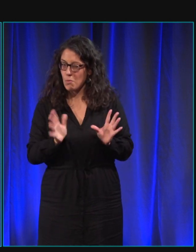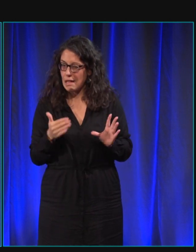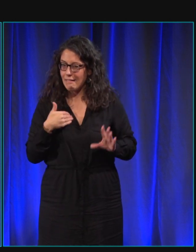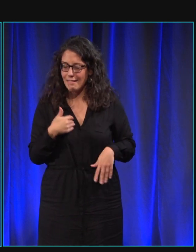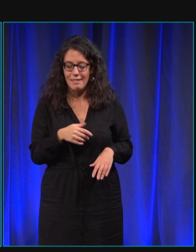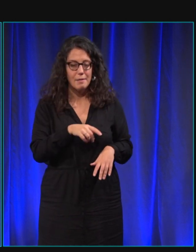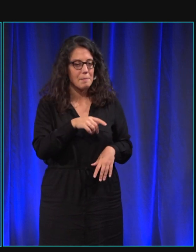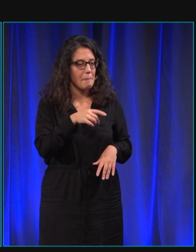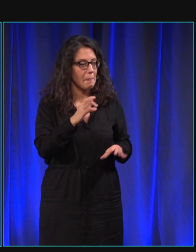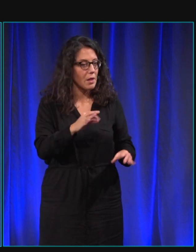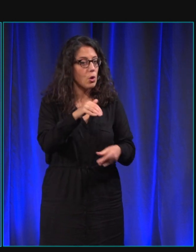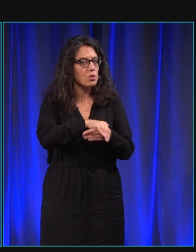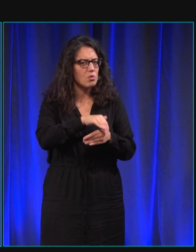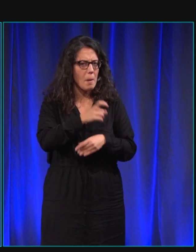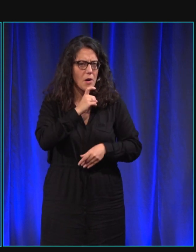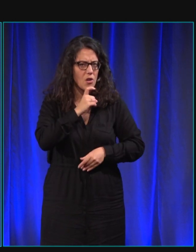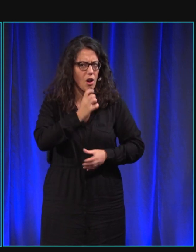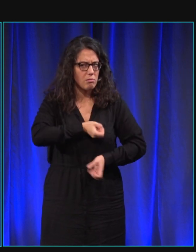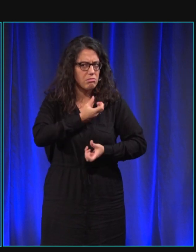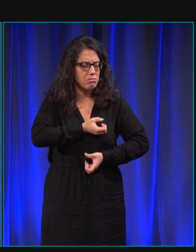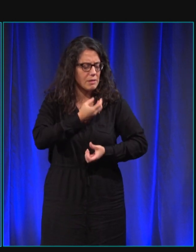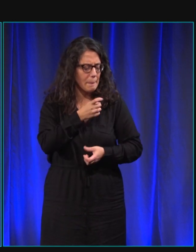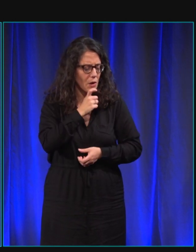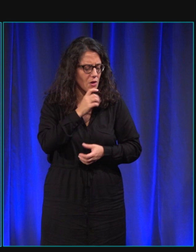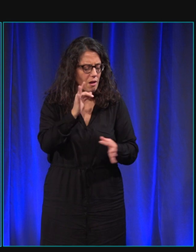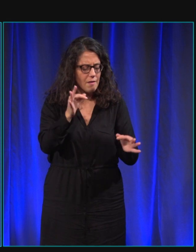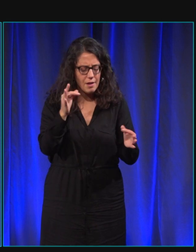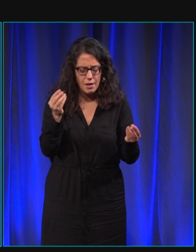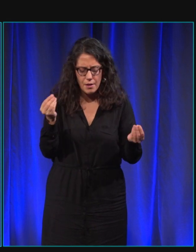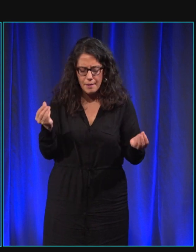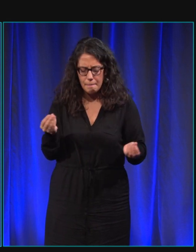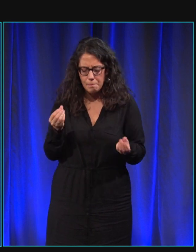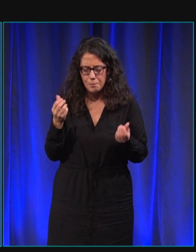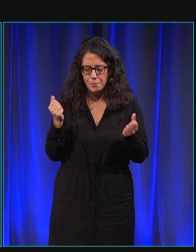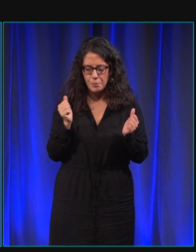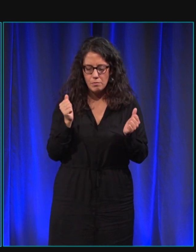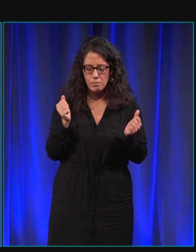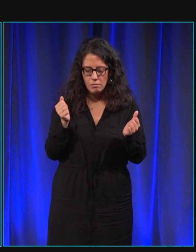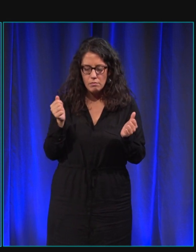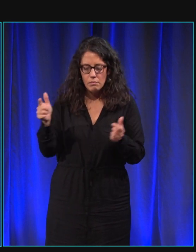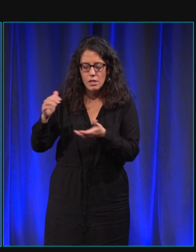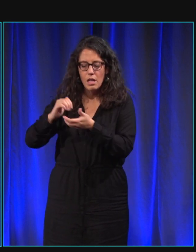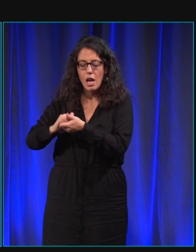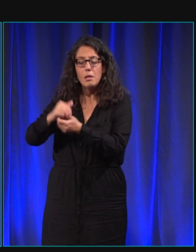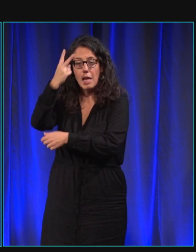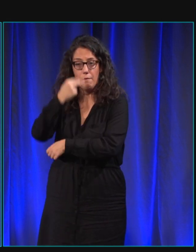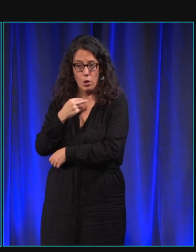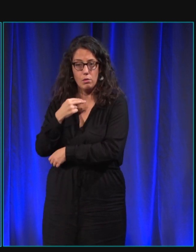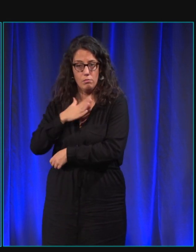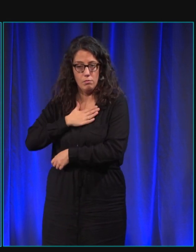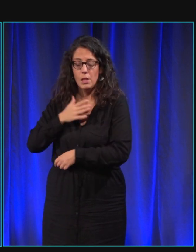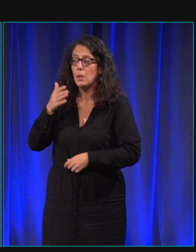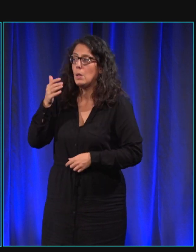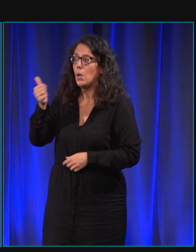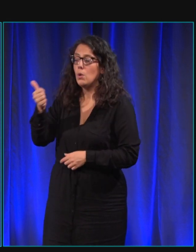dont on n pas parlé ce soir me semble-t-il et c'est un ami aveugle qui me disait qu'en fait avoir un